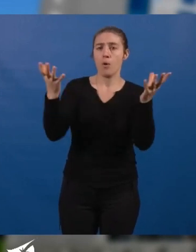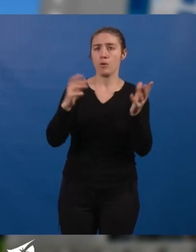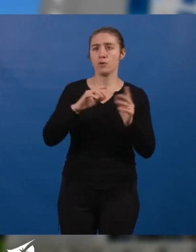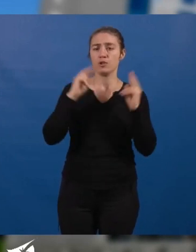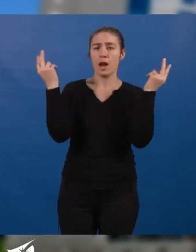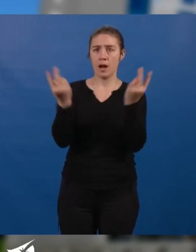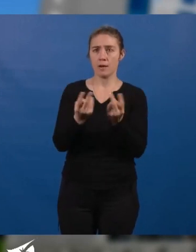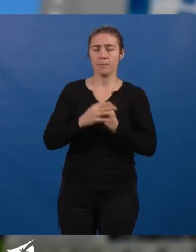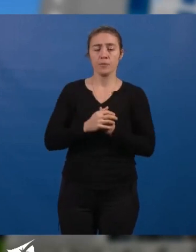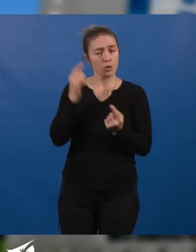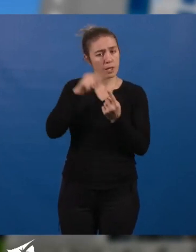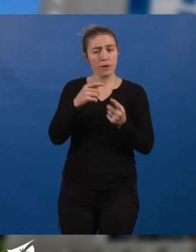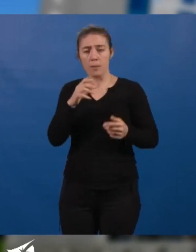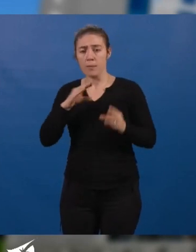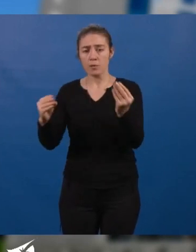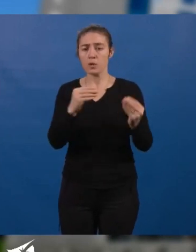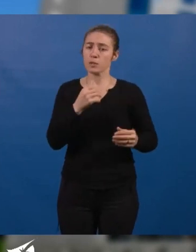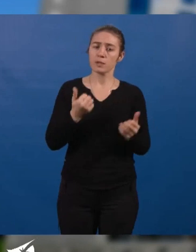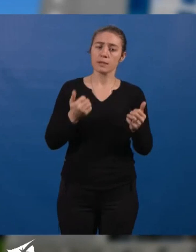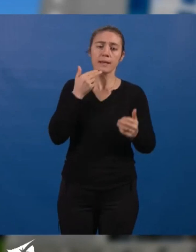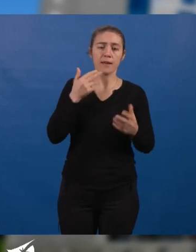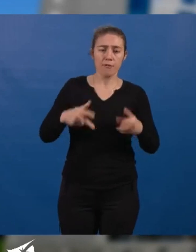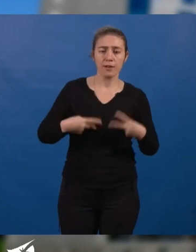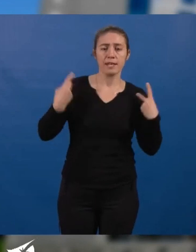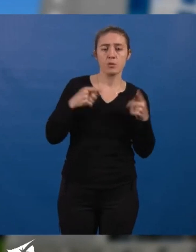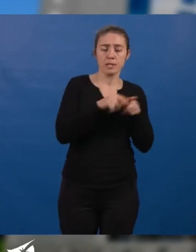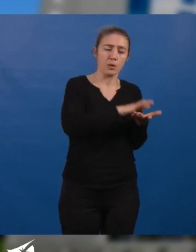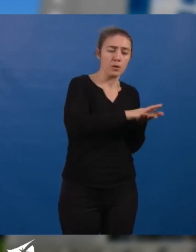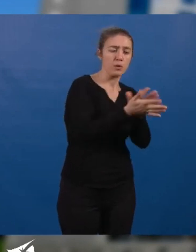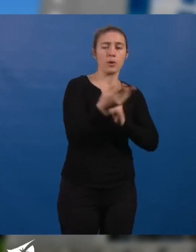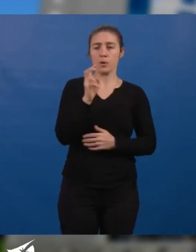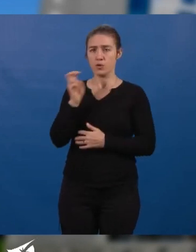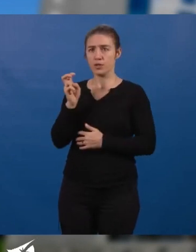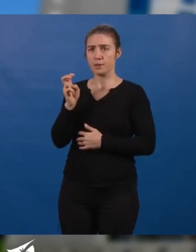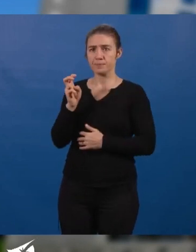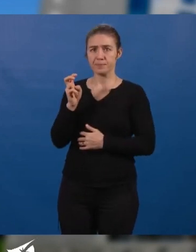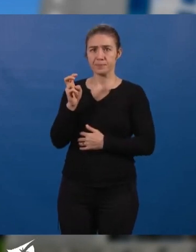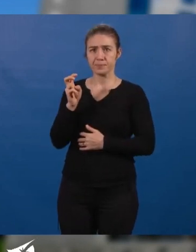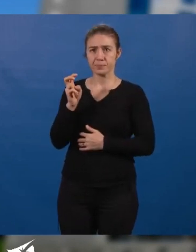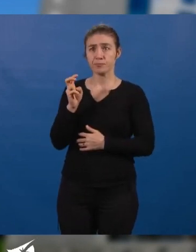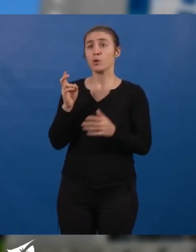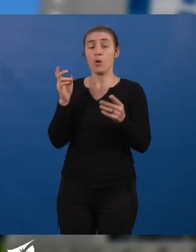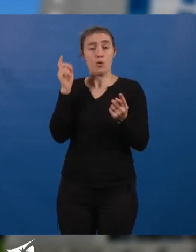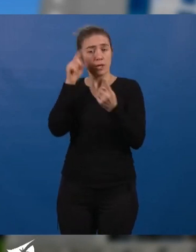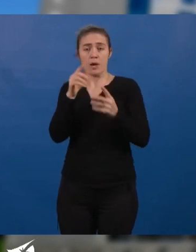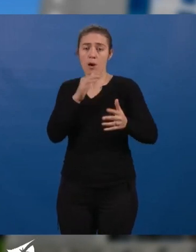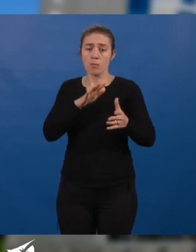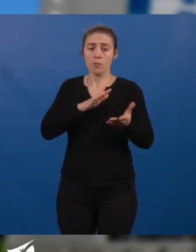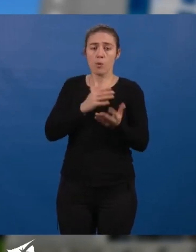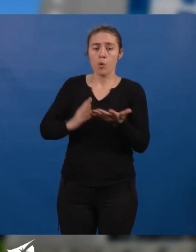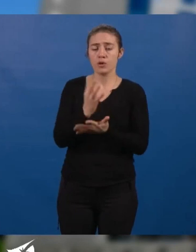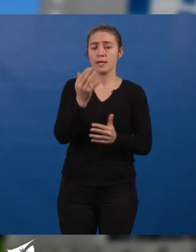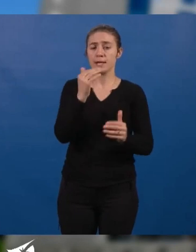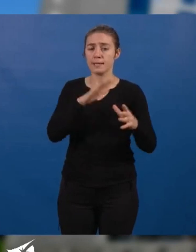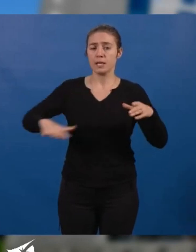justement, de la qualité de vie de nos concitoyens et de la transition écologique. Pour mettre, justement, en oeuvre le projet de territoire pour lequel